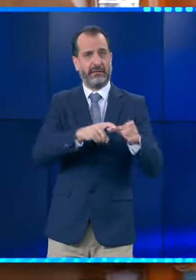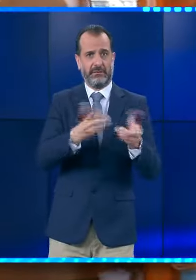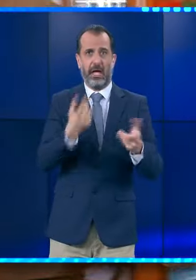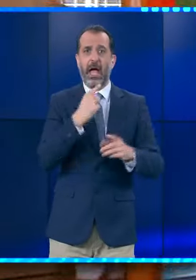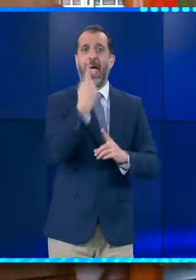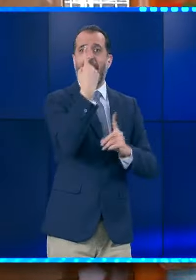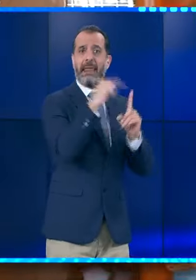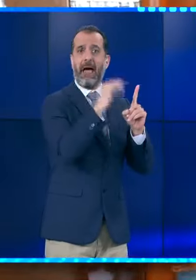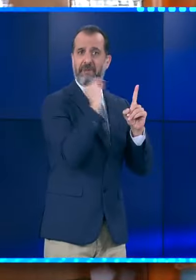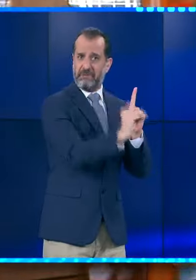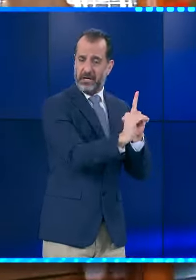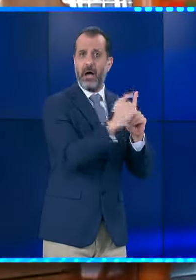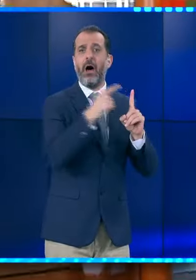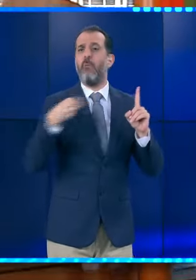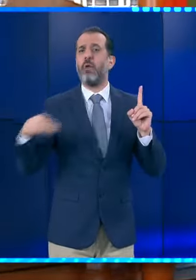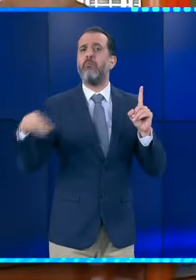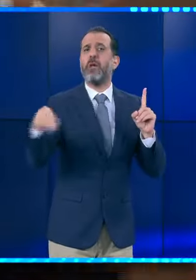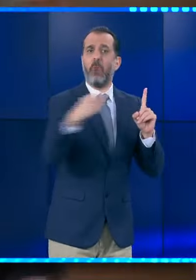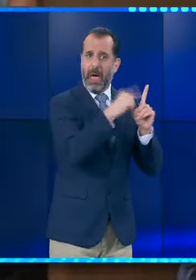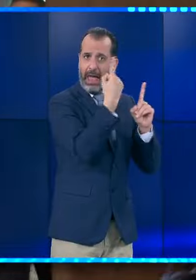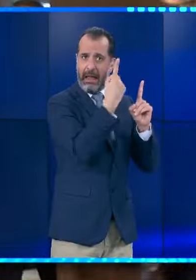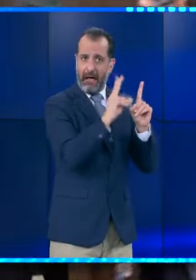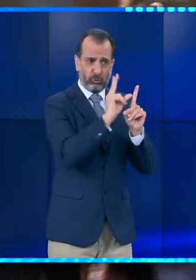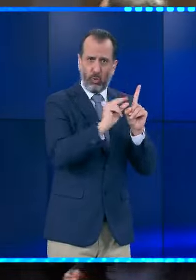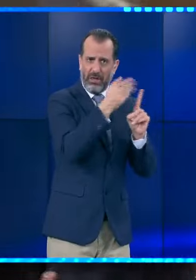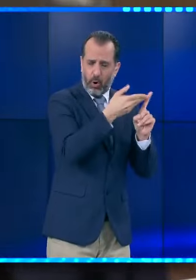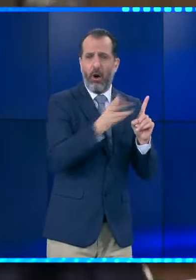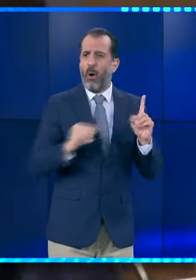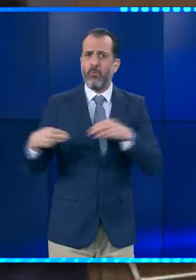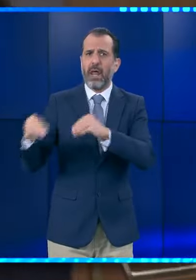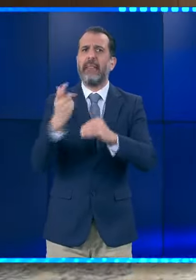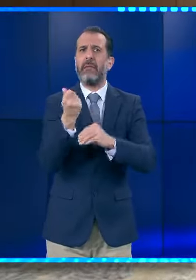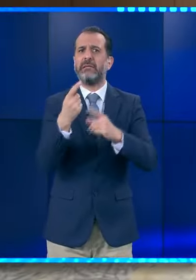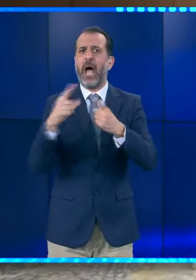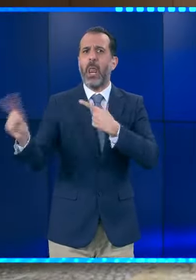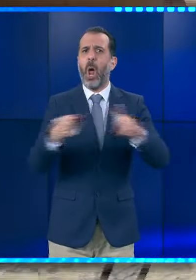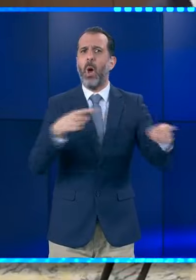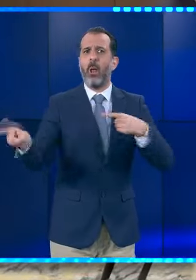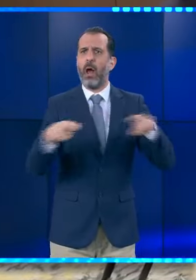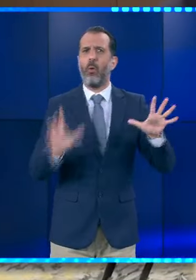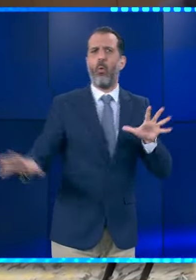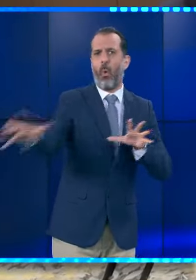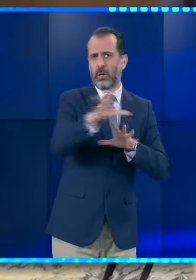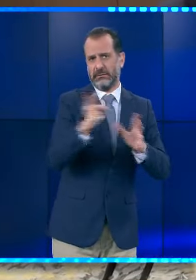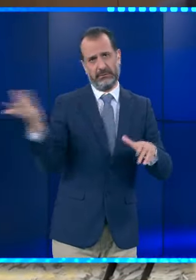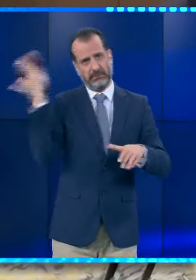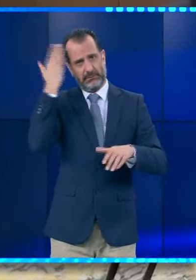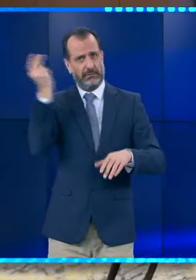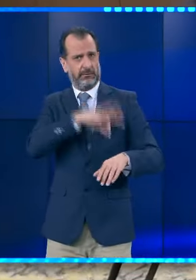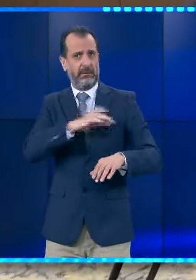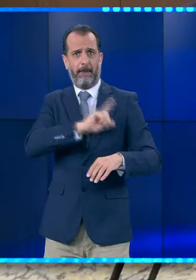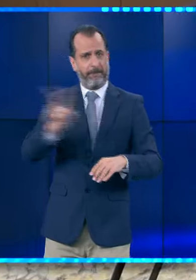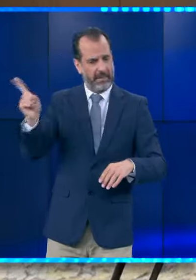τιμές στα ίδια προϊόντα σε διαφορετικές χώρες. Η πρόεδρο της Κομισιόν απάντησε θετικά, είπε ότι οι υπηρεσίες της Επιτροπής θα συγκεντρώσουν στοιχεία και θα πάρουν